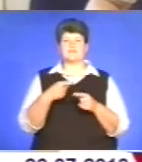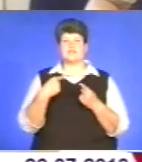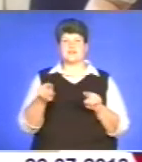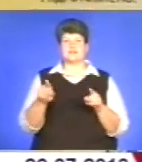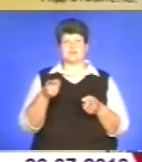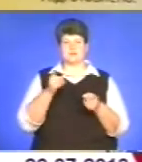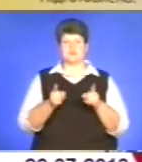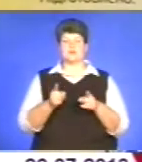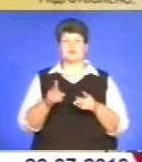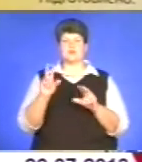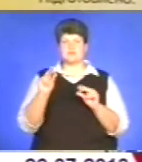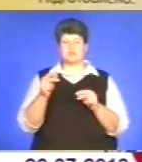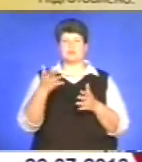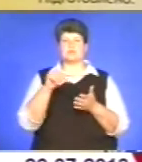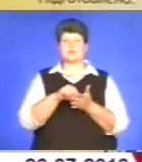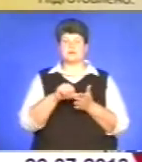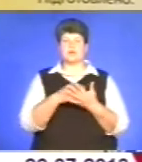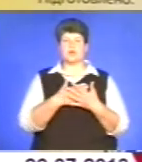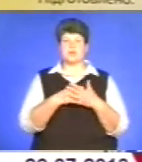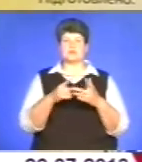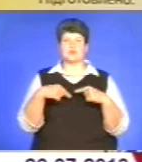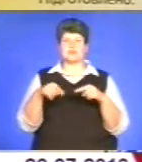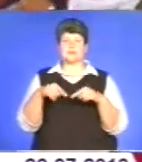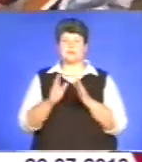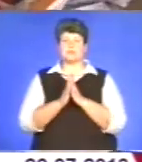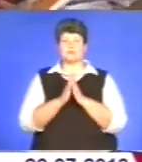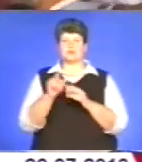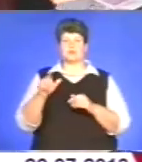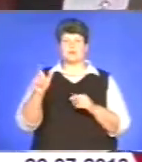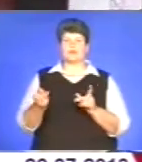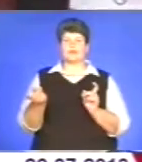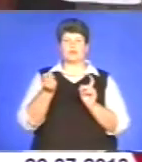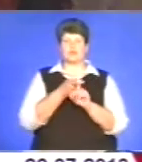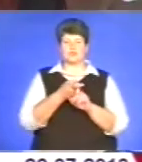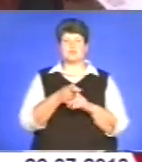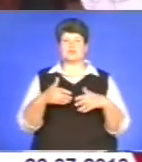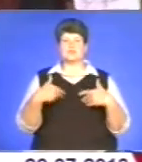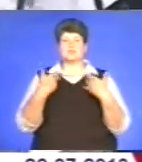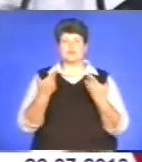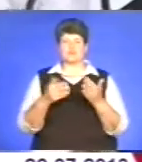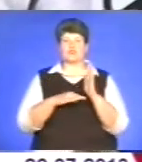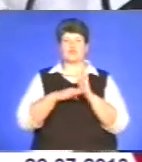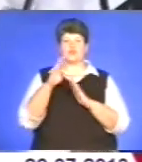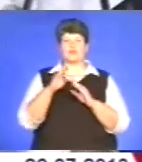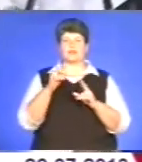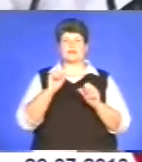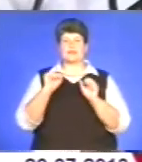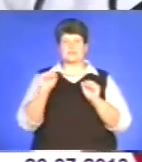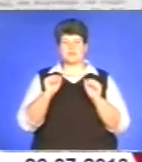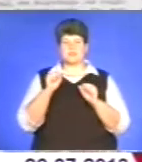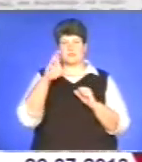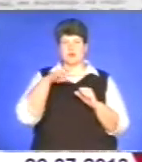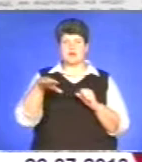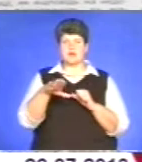числа. Тому працівники громадських організацій закликають громадян долучитися до звернення до вищого керівництва країни, аби